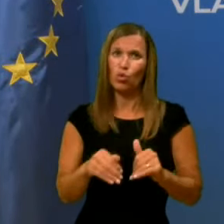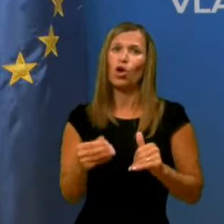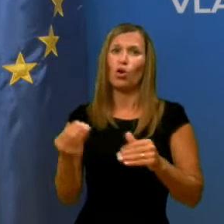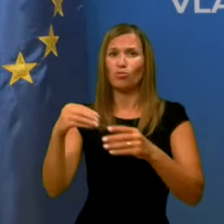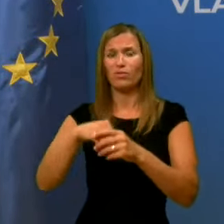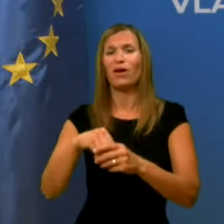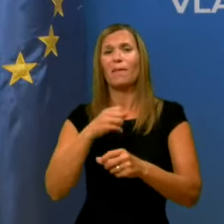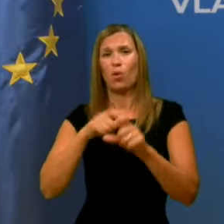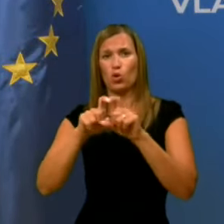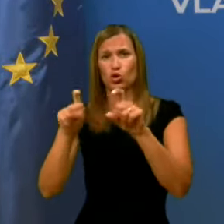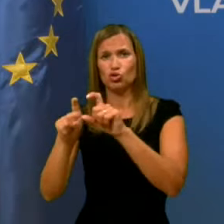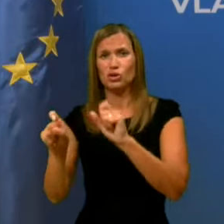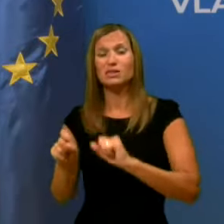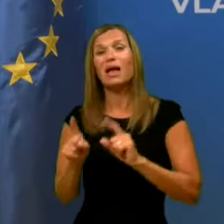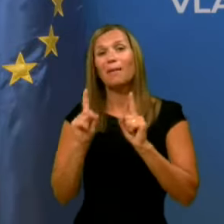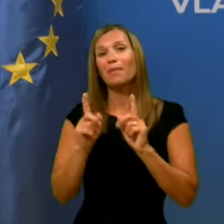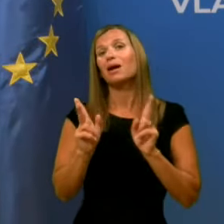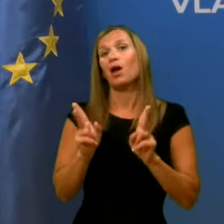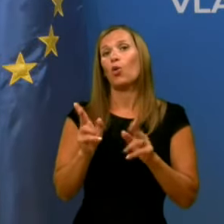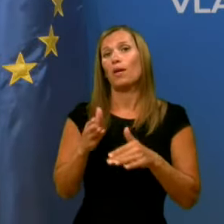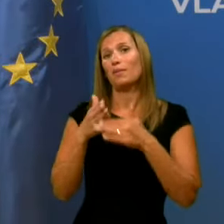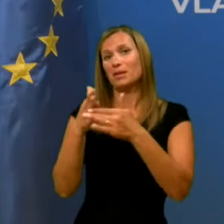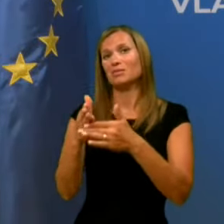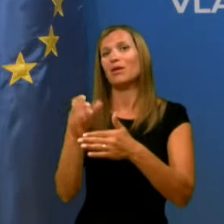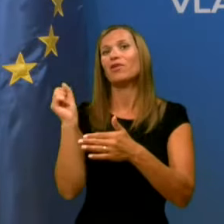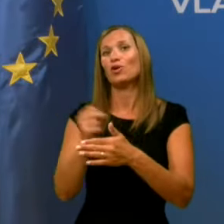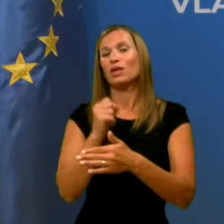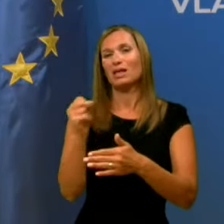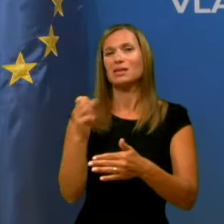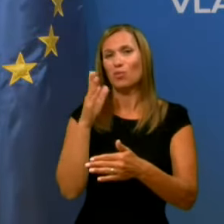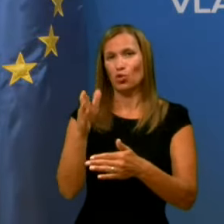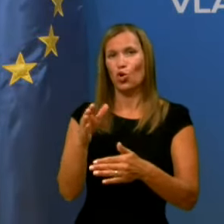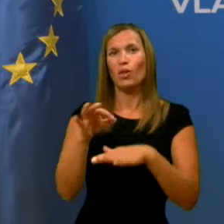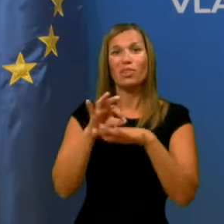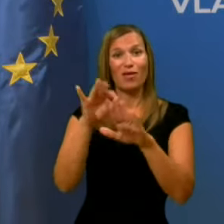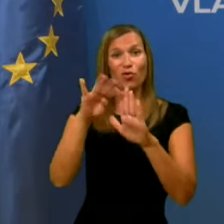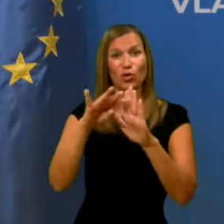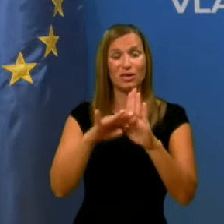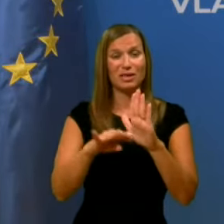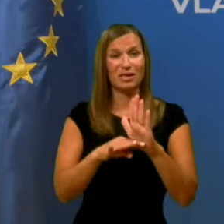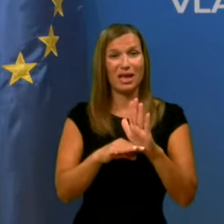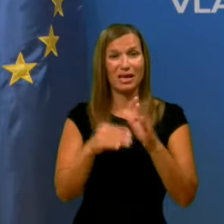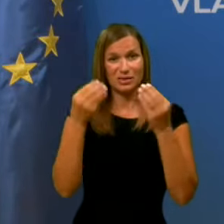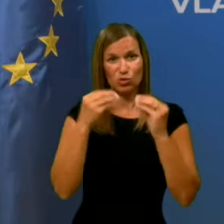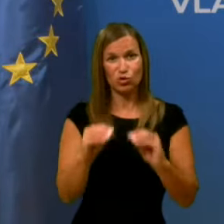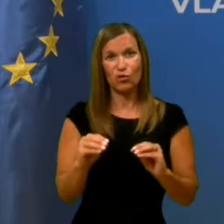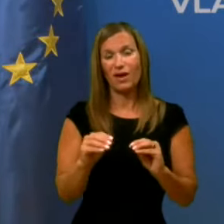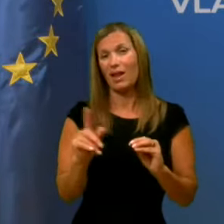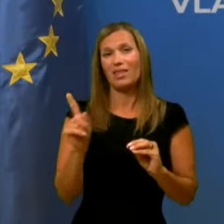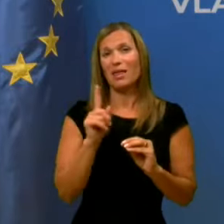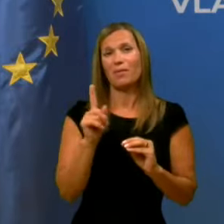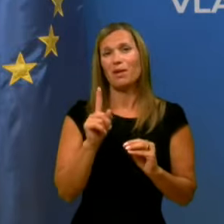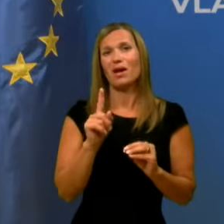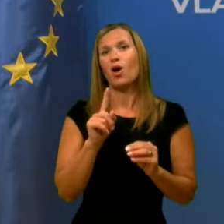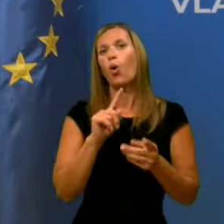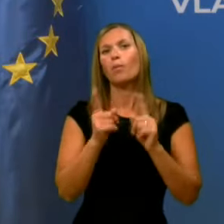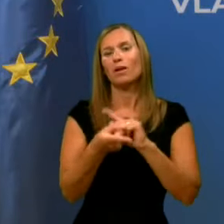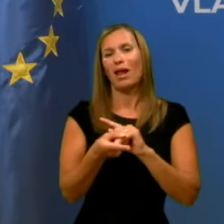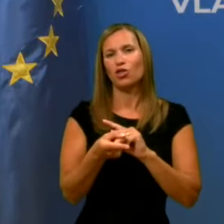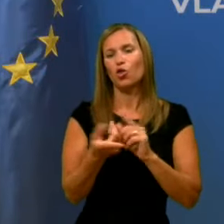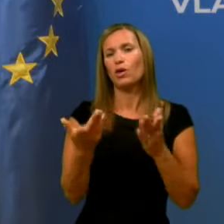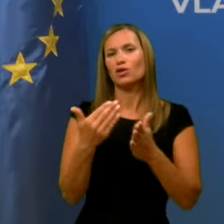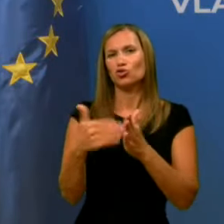lahko pa s svojo strani prispevajo k temu, da se bojo navodila spoštovala, ne pa z obratnimi navodili, kjer direktno škodijo